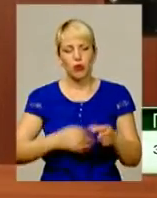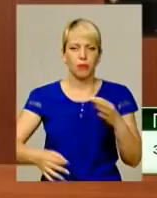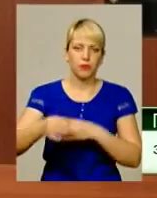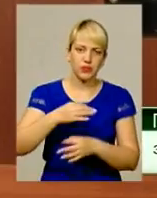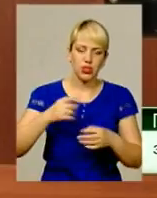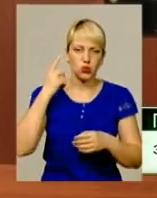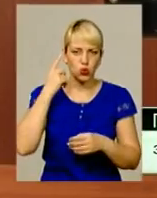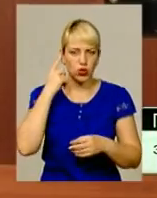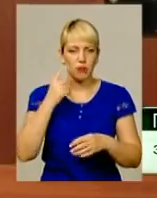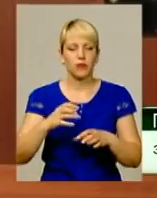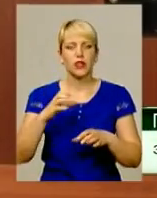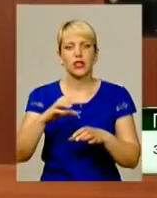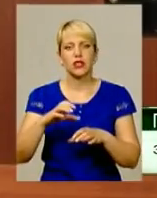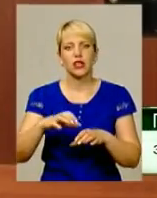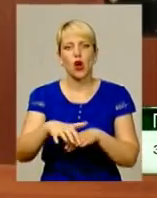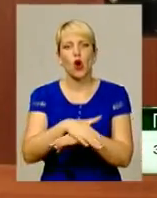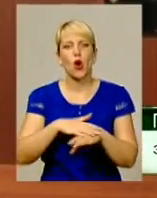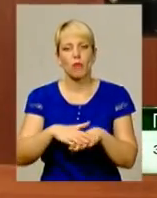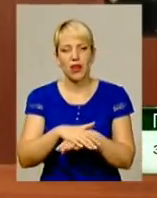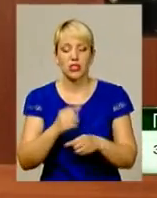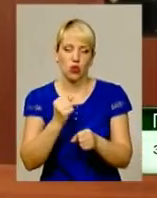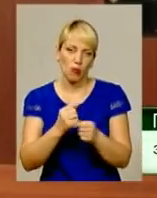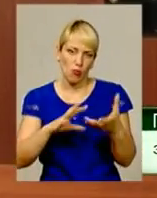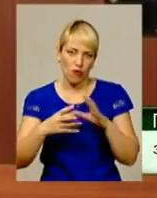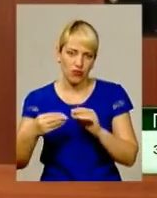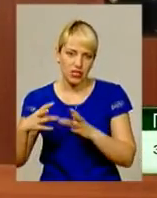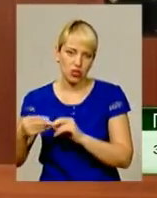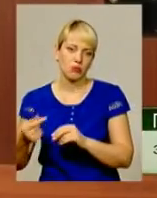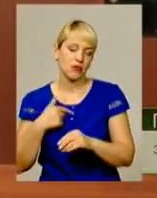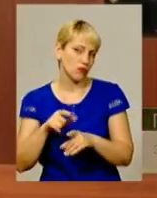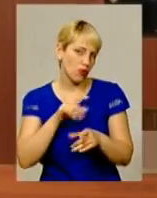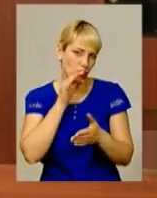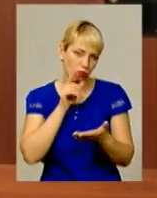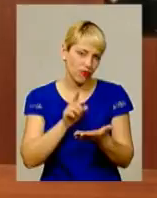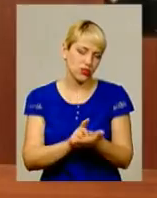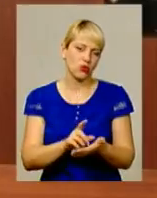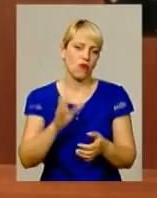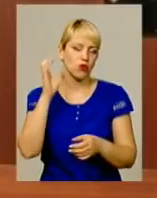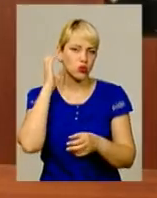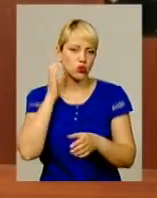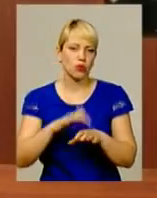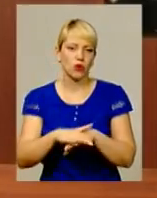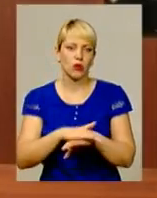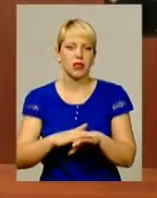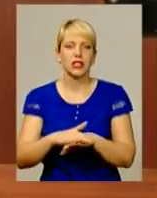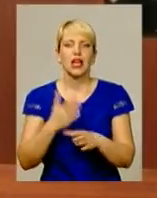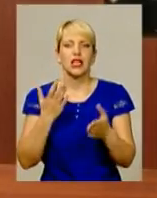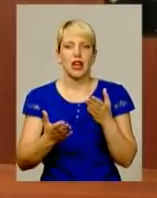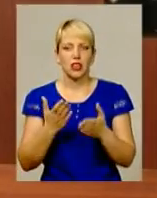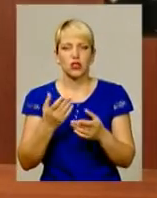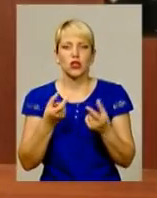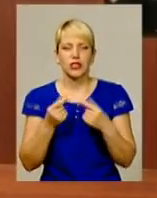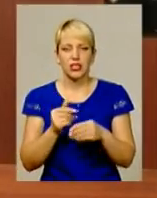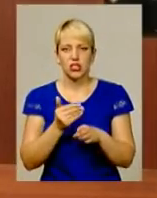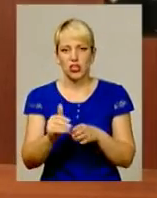робимо висновки. Розумієте? По будь-якому моменту слухаємо громадськість, але тільки десь частка